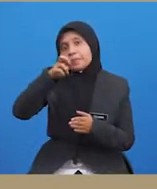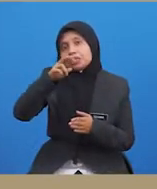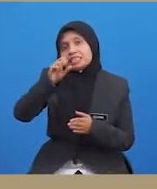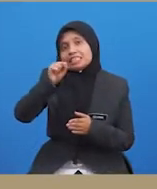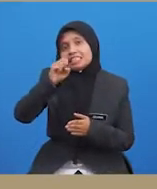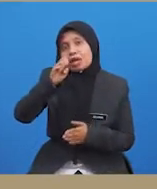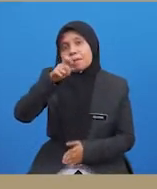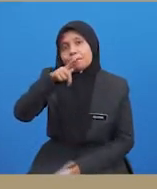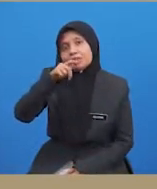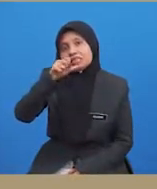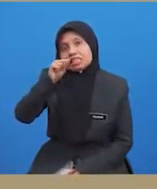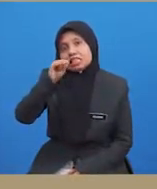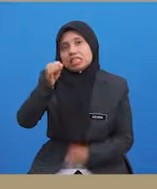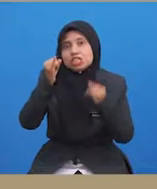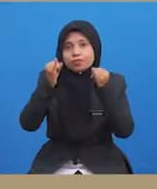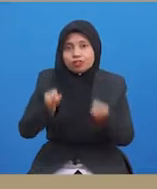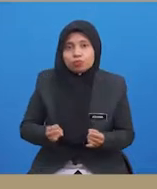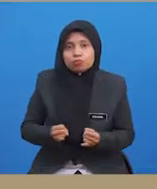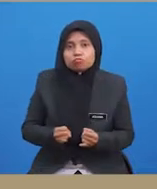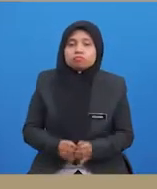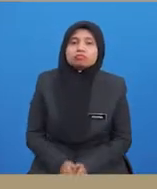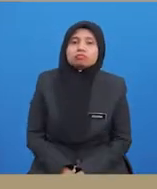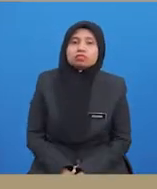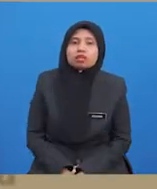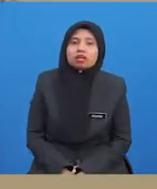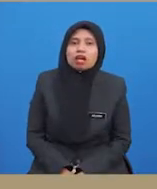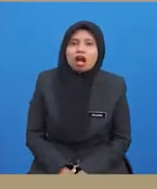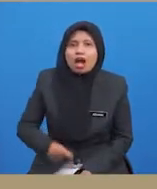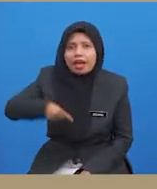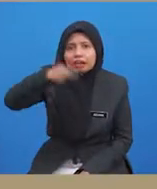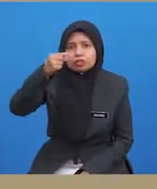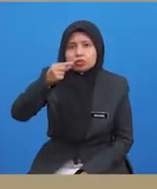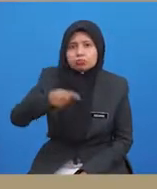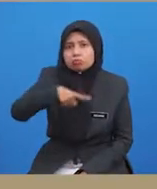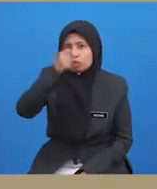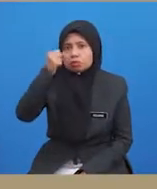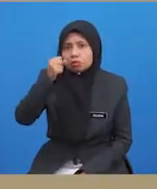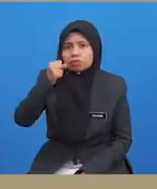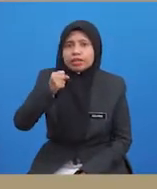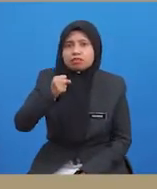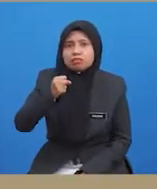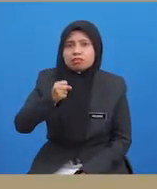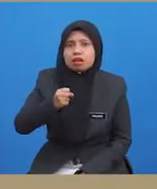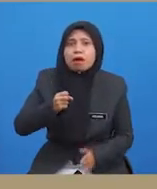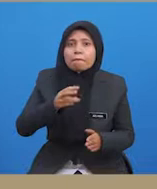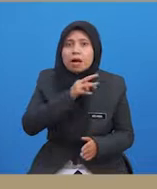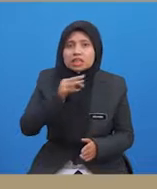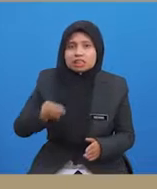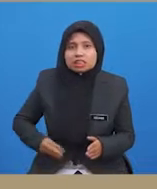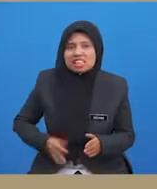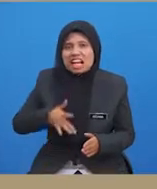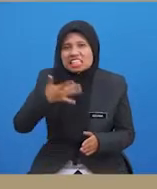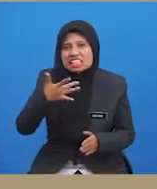yang dikasari. Bagi faktor ini, keagresifan akan meningkat jika bakal mangsa